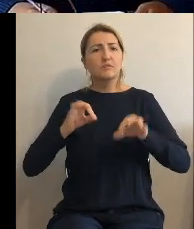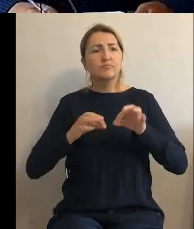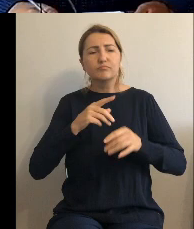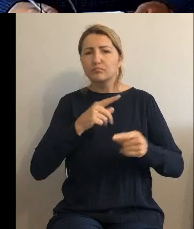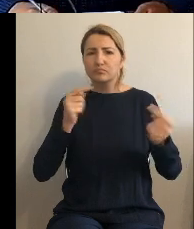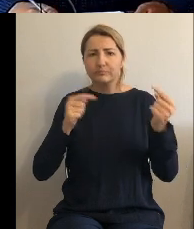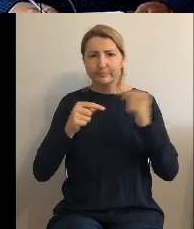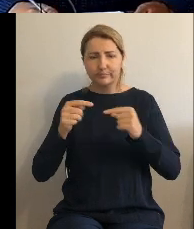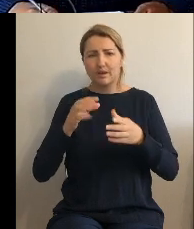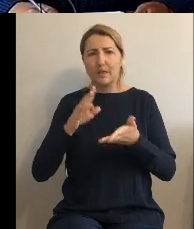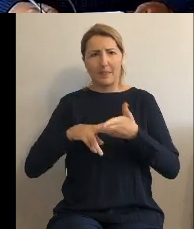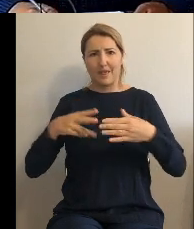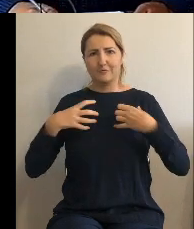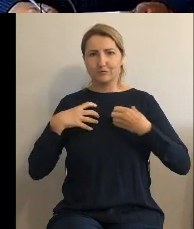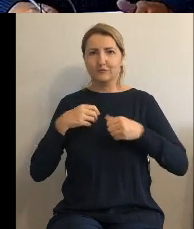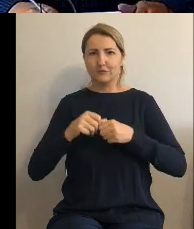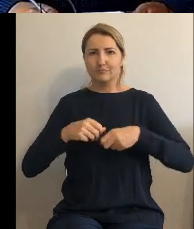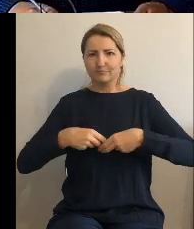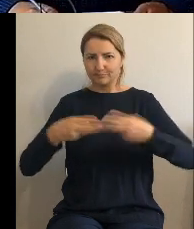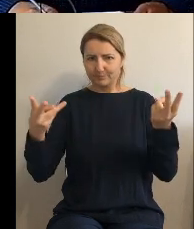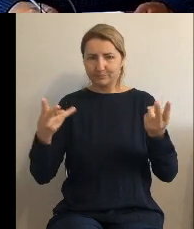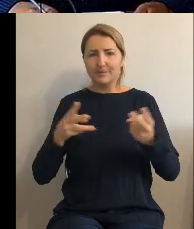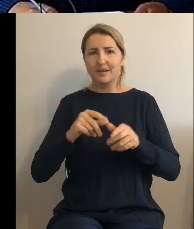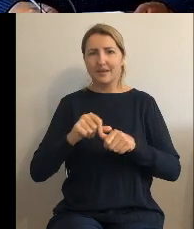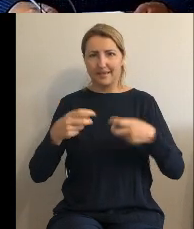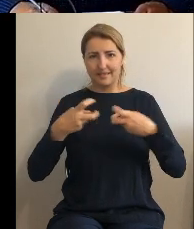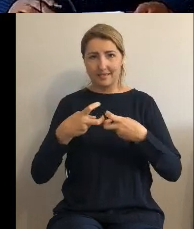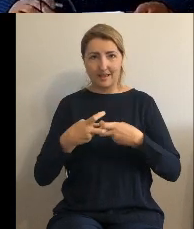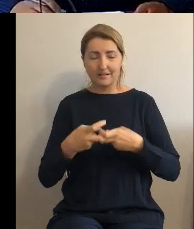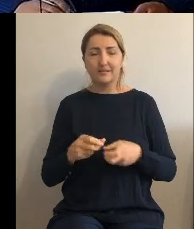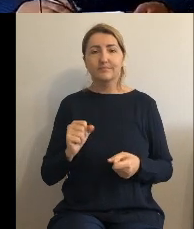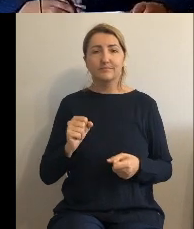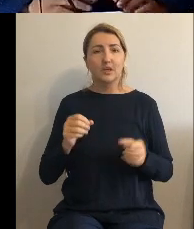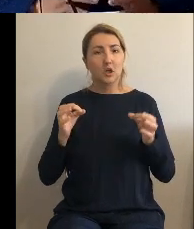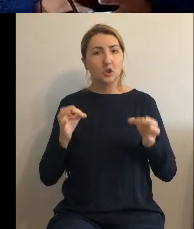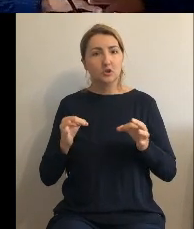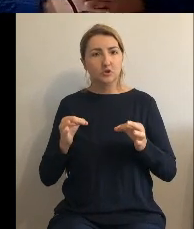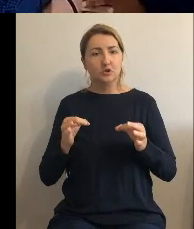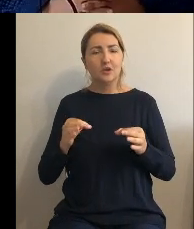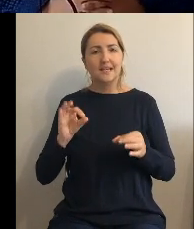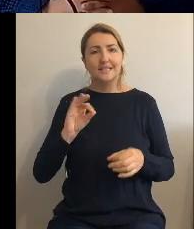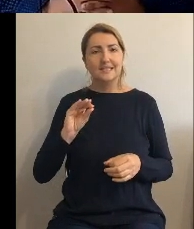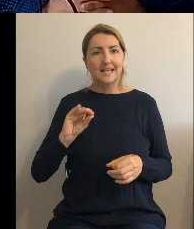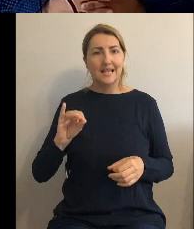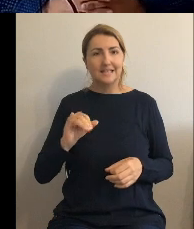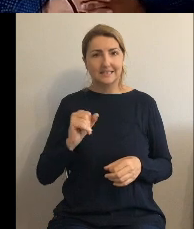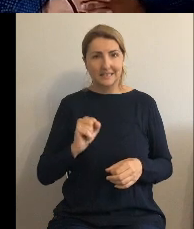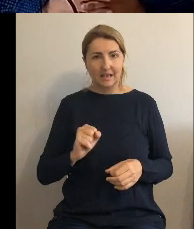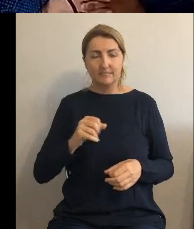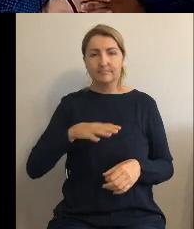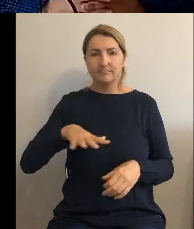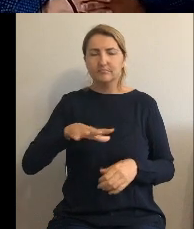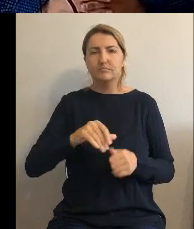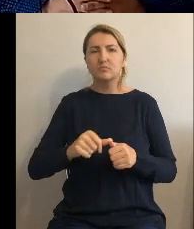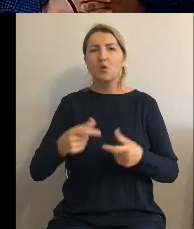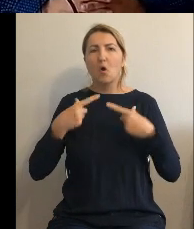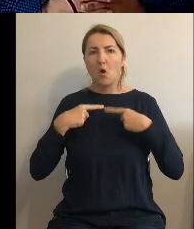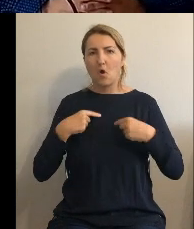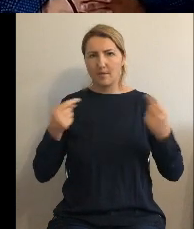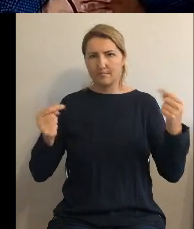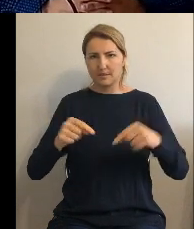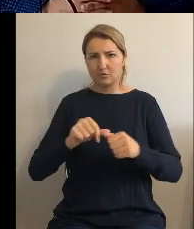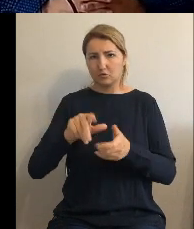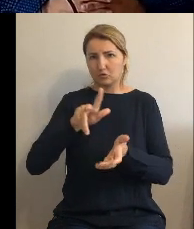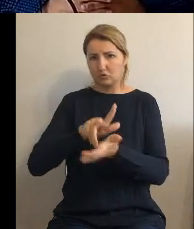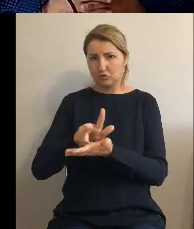na żywo w internecie. W dzisiejszej sesji Rady Gminy bierze udział 13 radnych, co stanowi